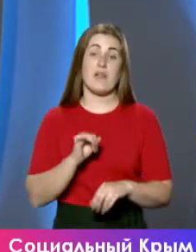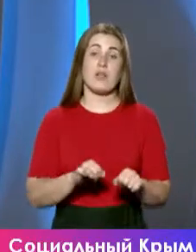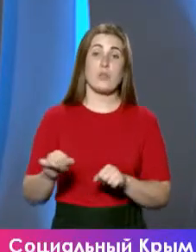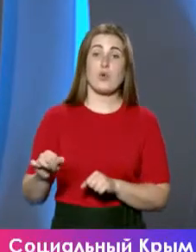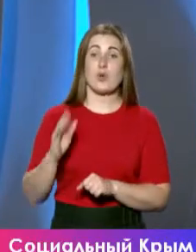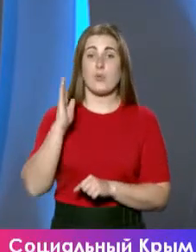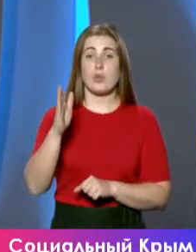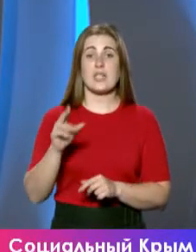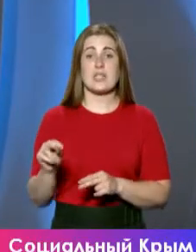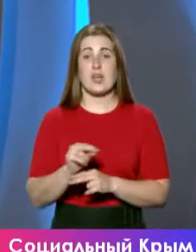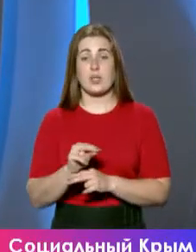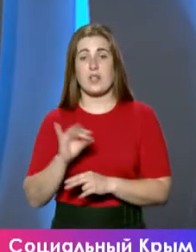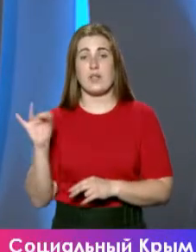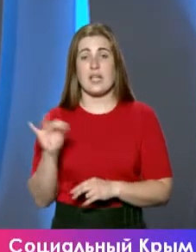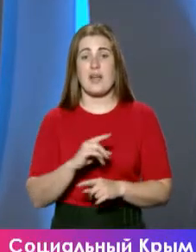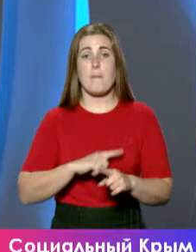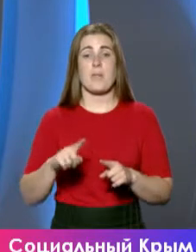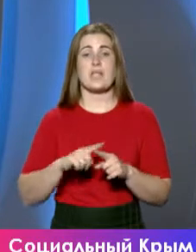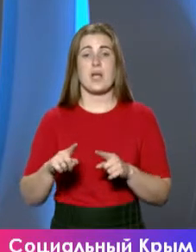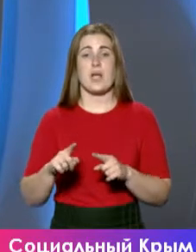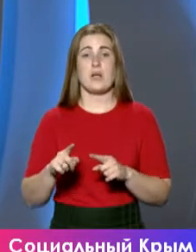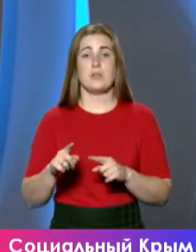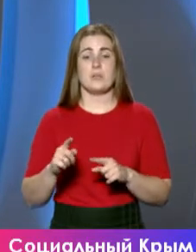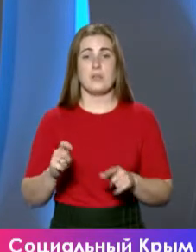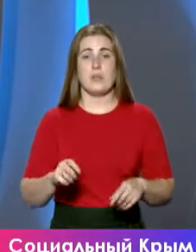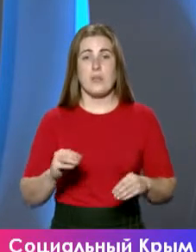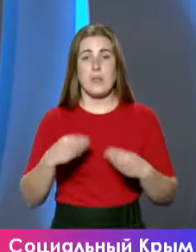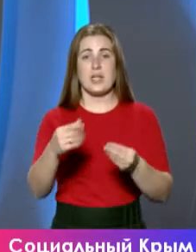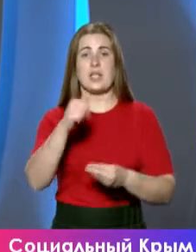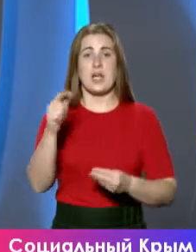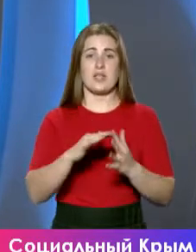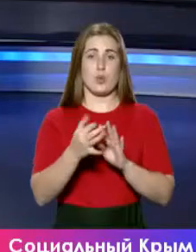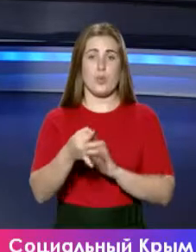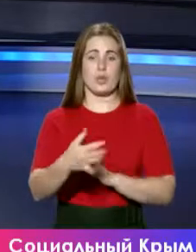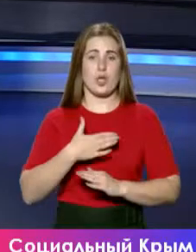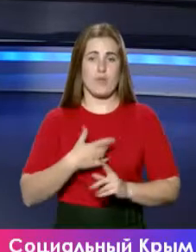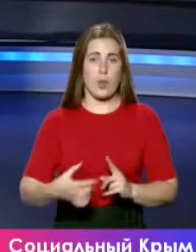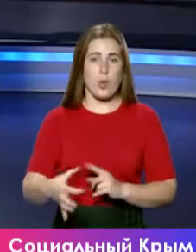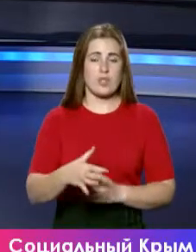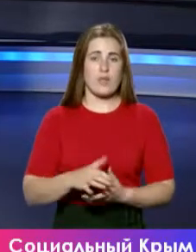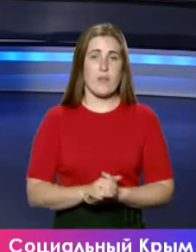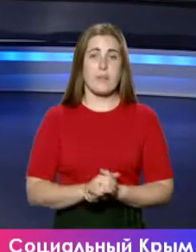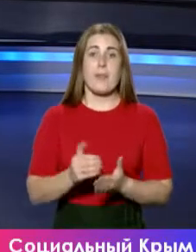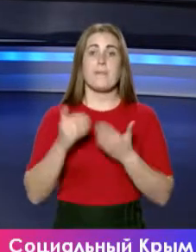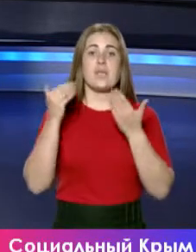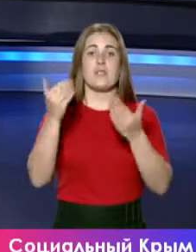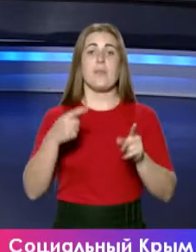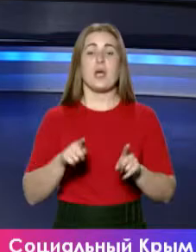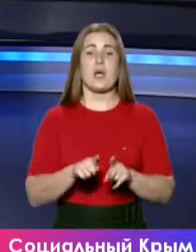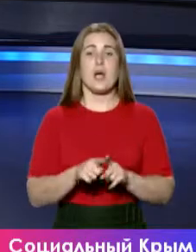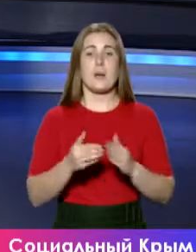можно будет скорректировать и быстрее подать газ в населенные пункты нашего полуострова. А ведь перед вами, как перед